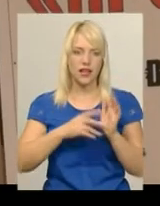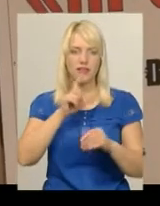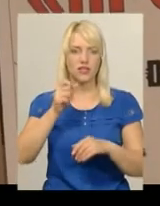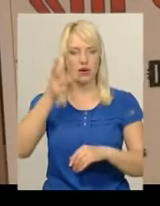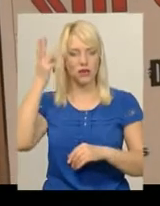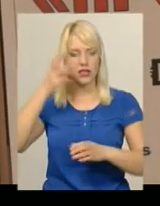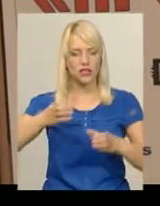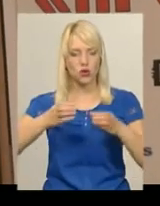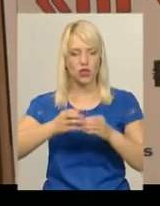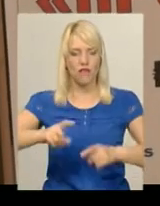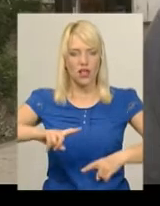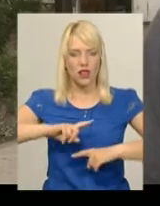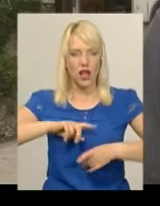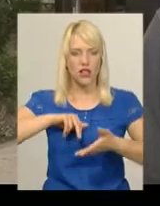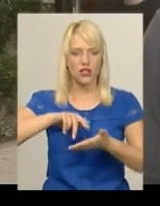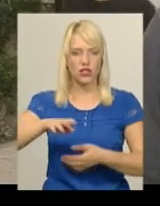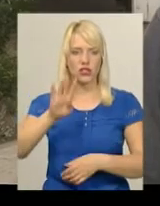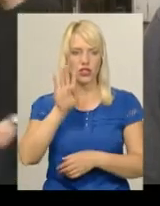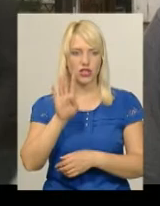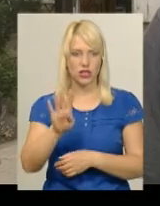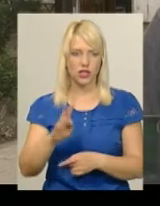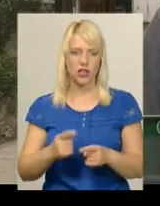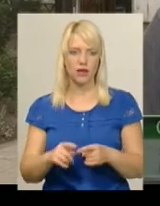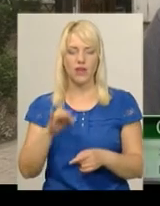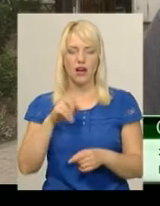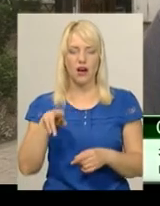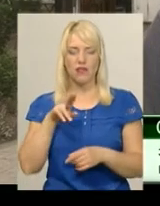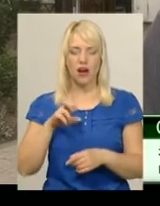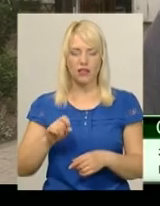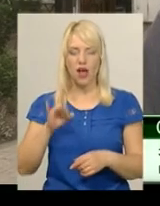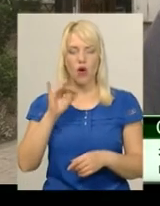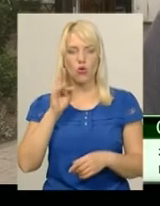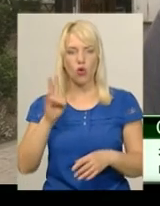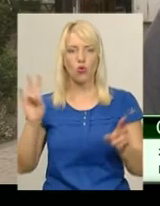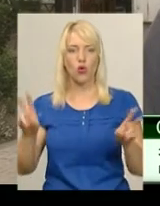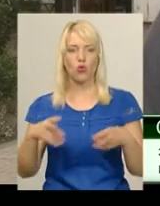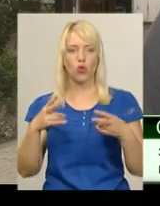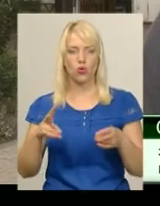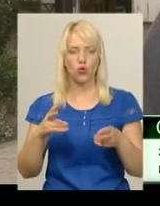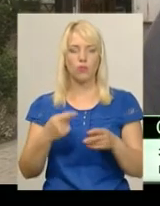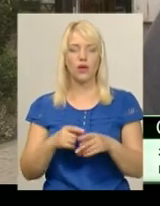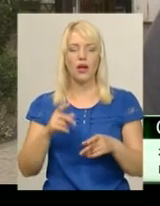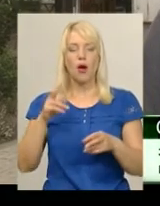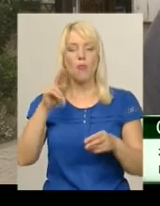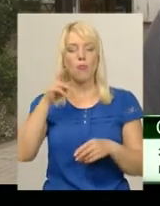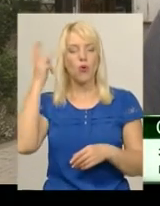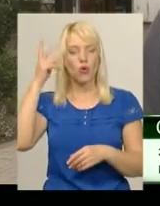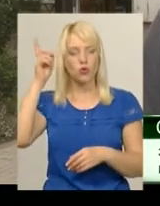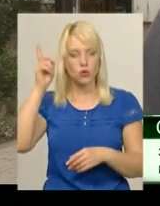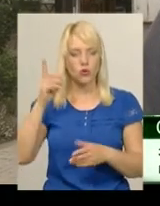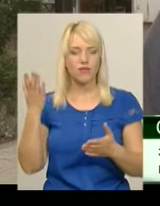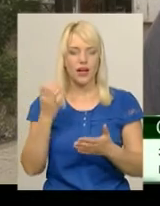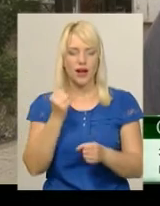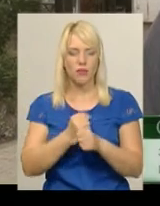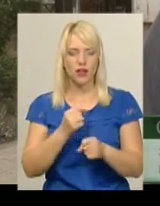гуртів до фіналу дійшли чотири. Рада рок-клубу «Проскурівка» діє на базі Хмельницького міського будинку культури.